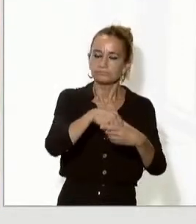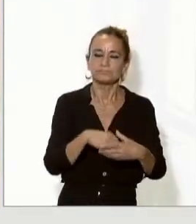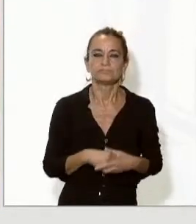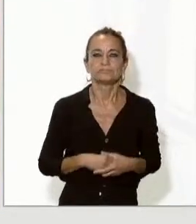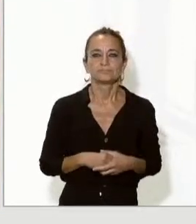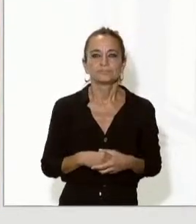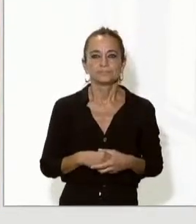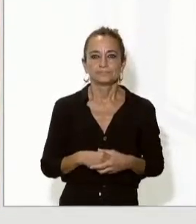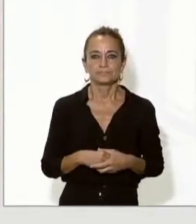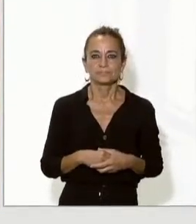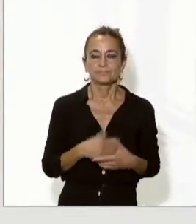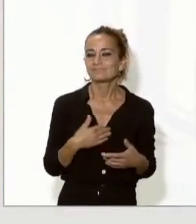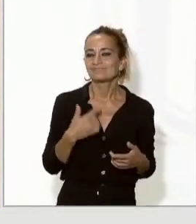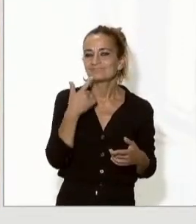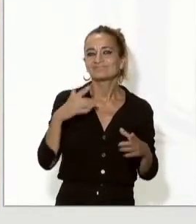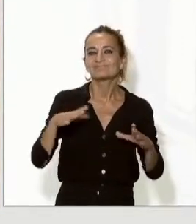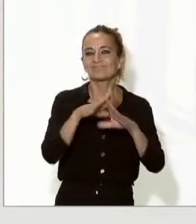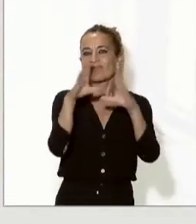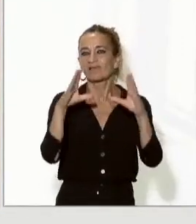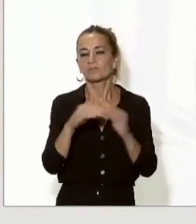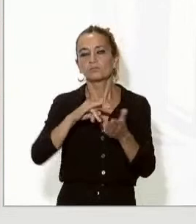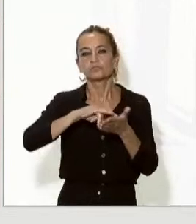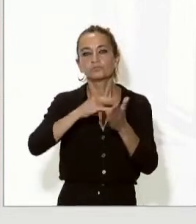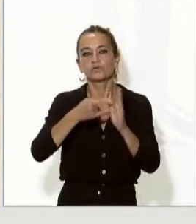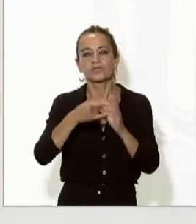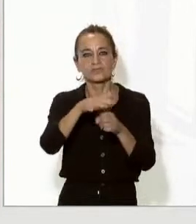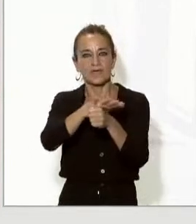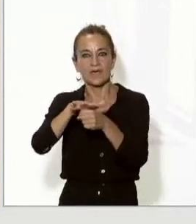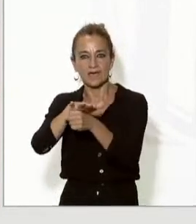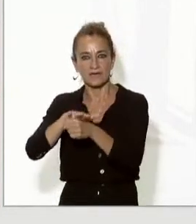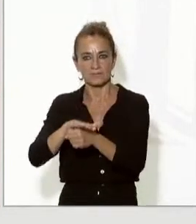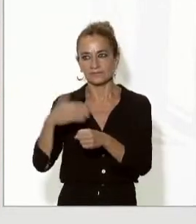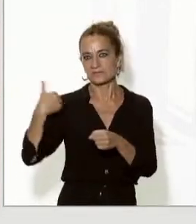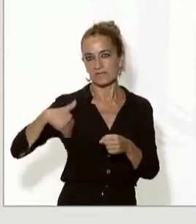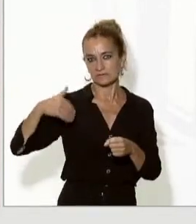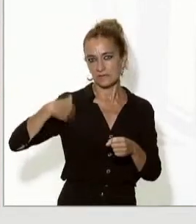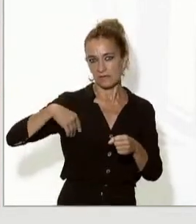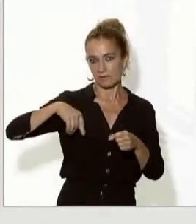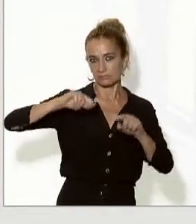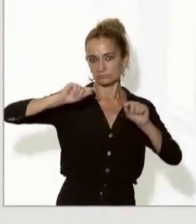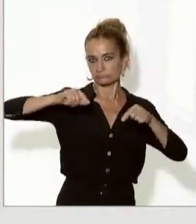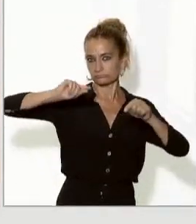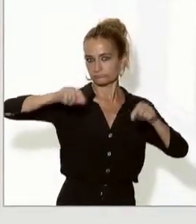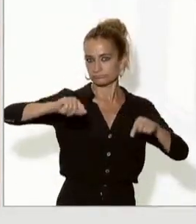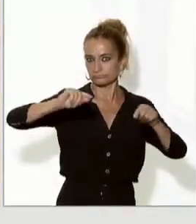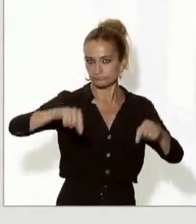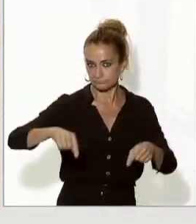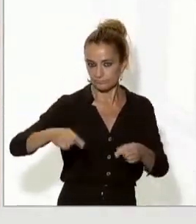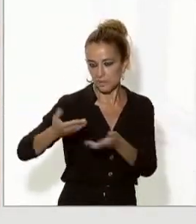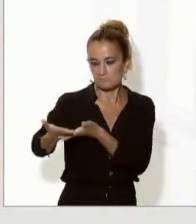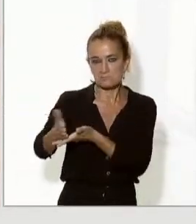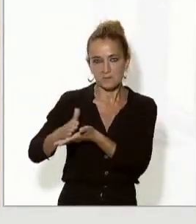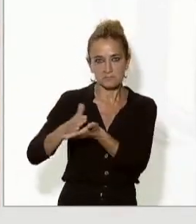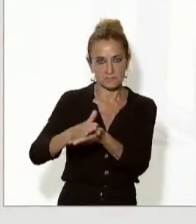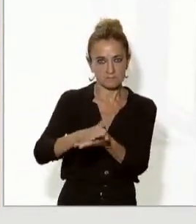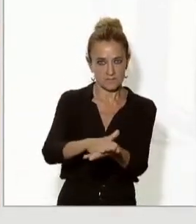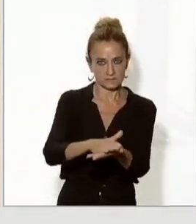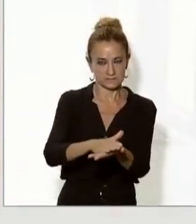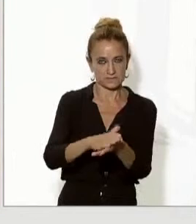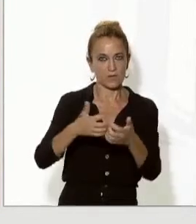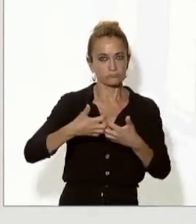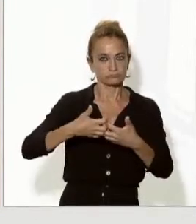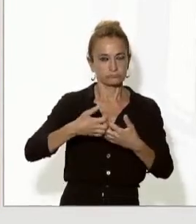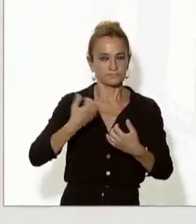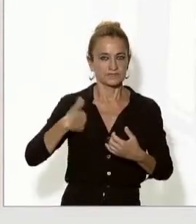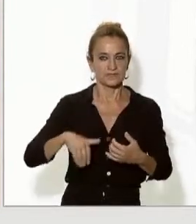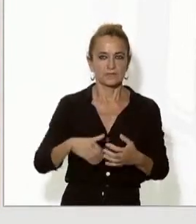projectes, són àmbits en els que ja hi ha acords signats dels darrers mesos que ja van prenent forma. Hi ha